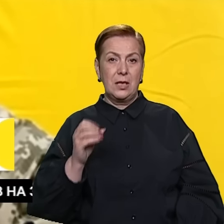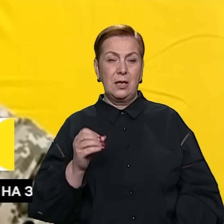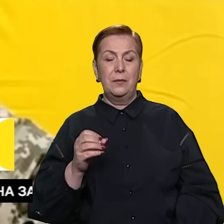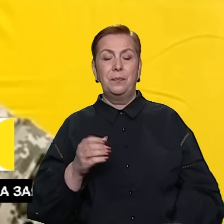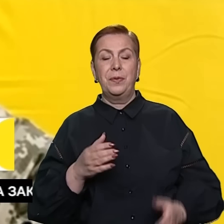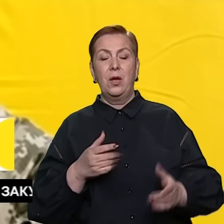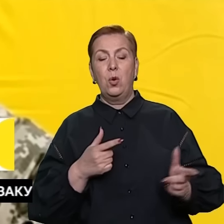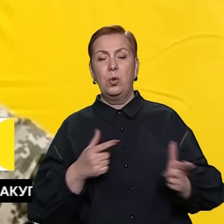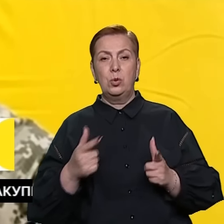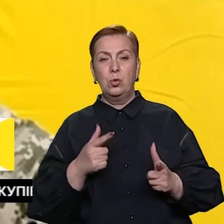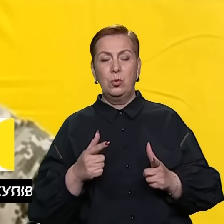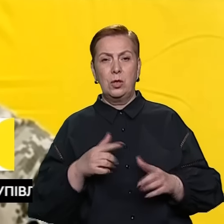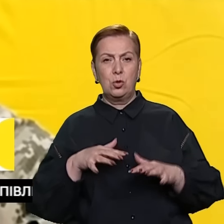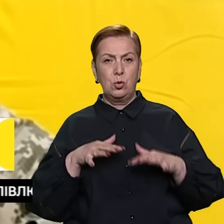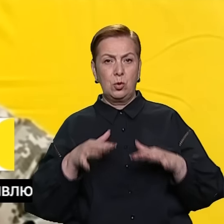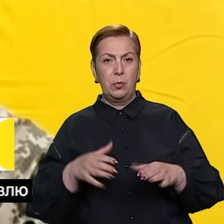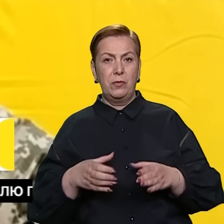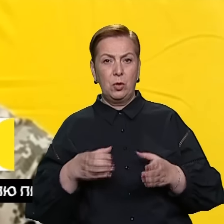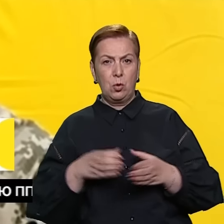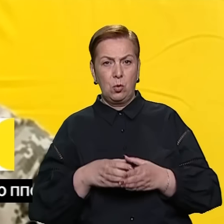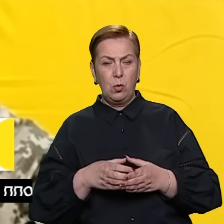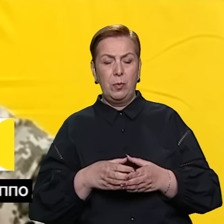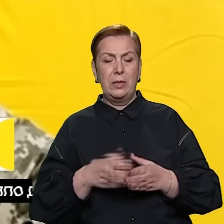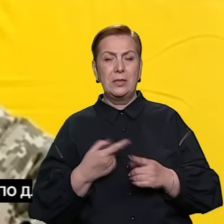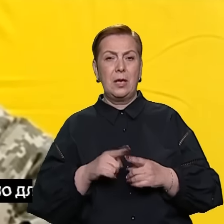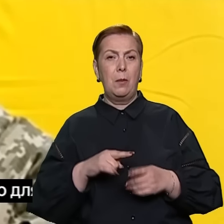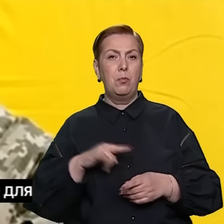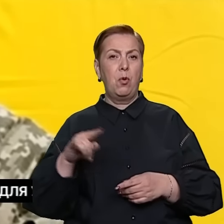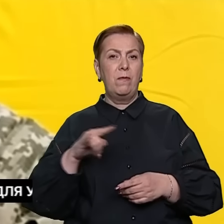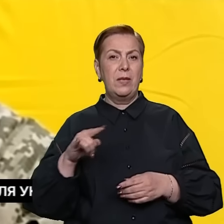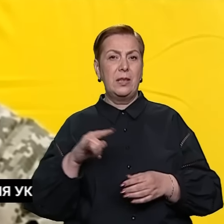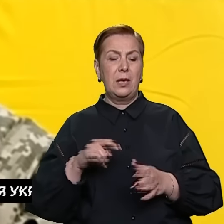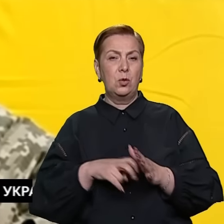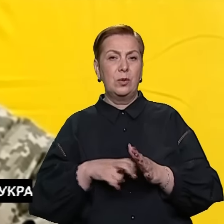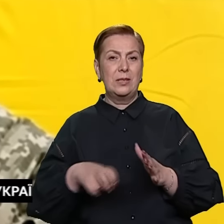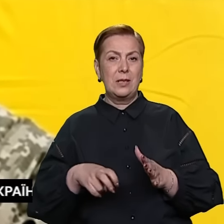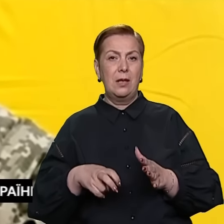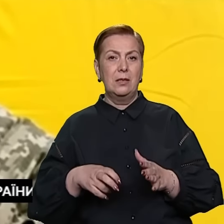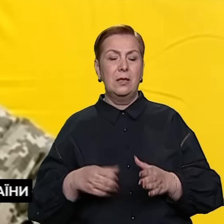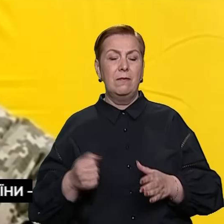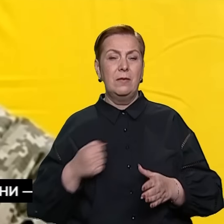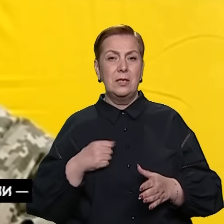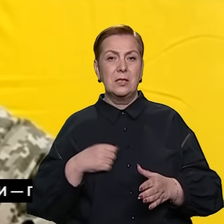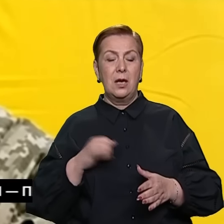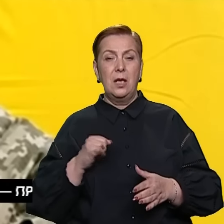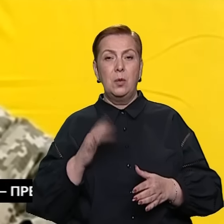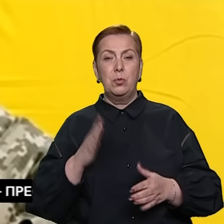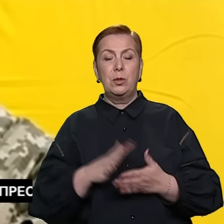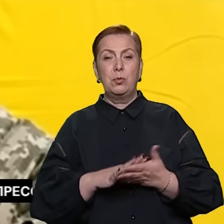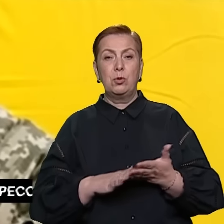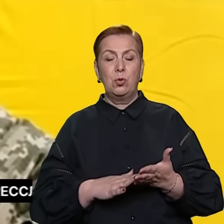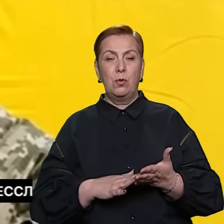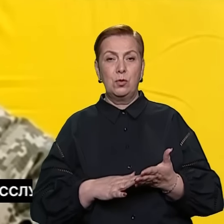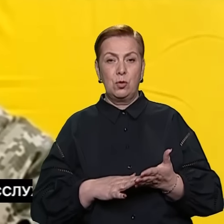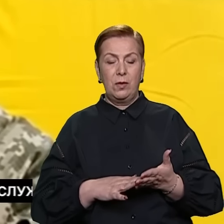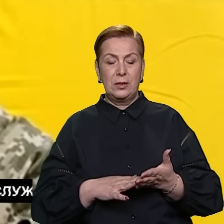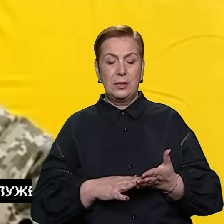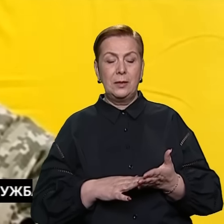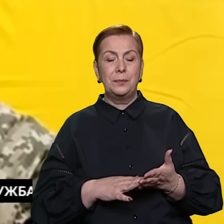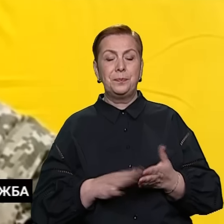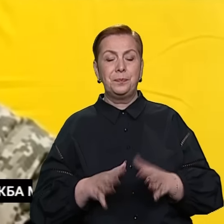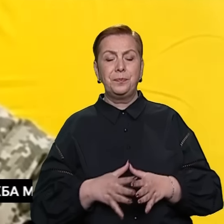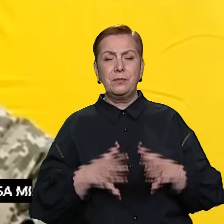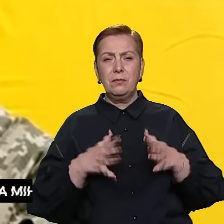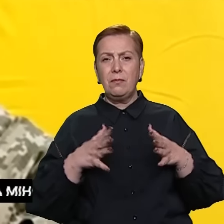безпосередньо із своєї еліти. Це із повітряно-десантних військ і буде продовжувати, я так розумію,